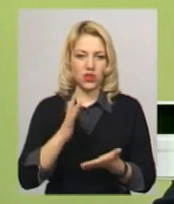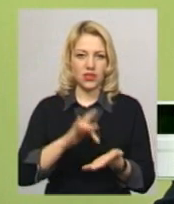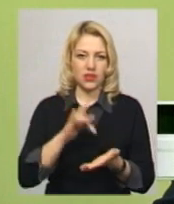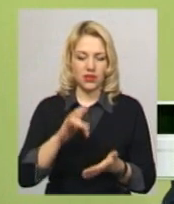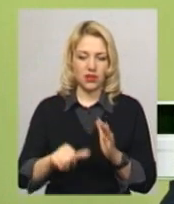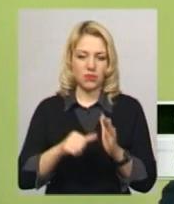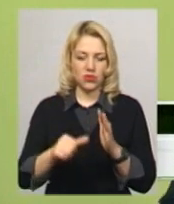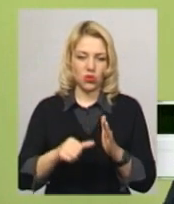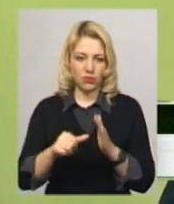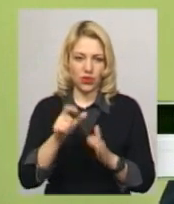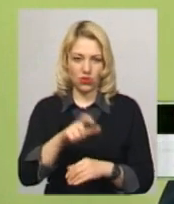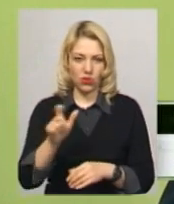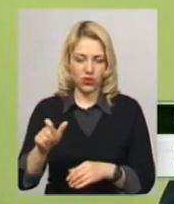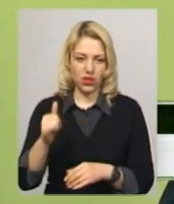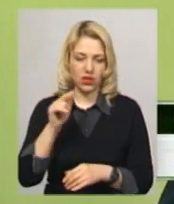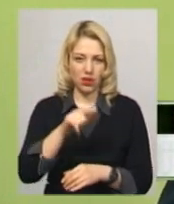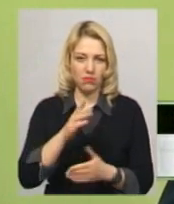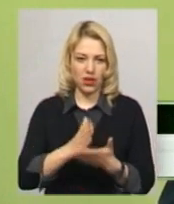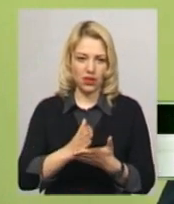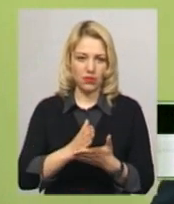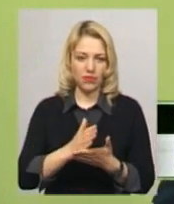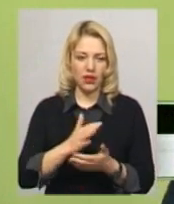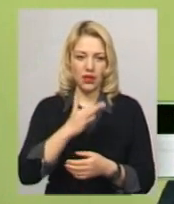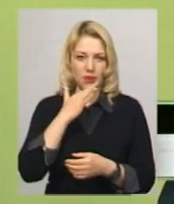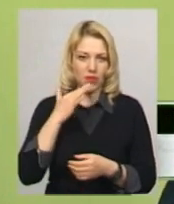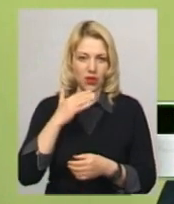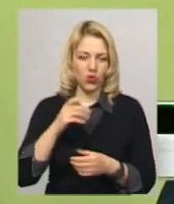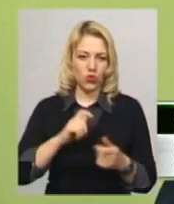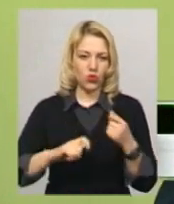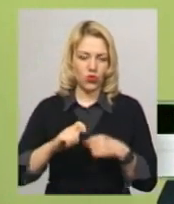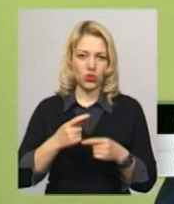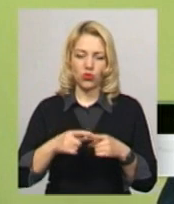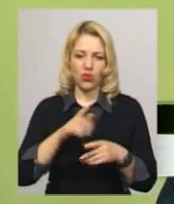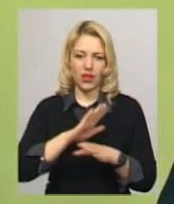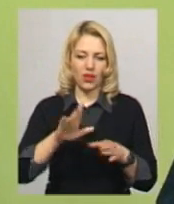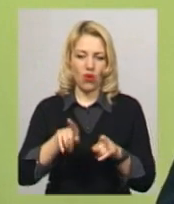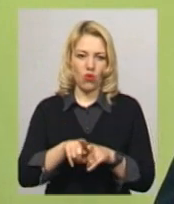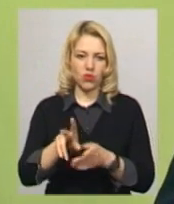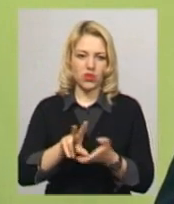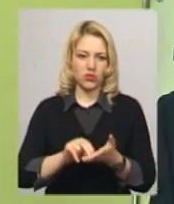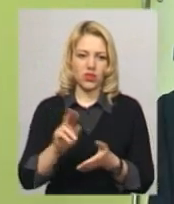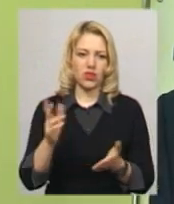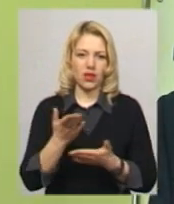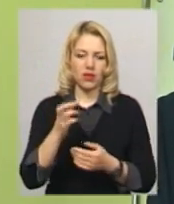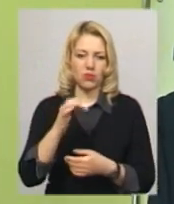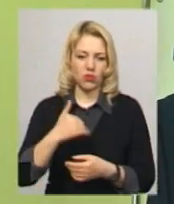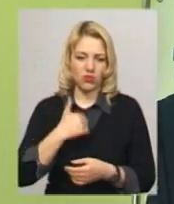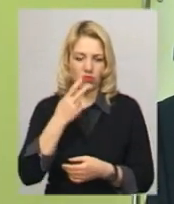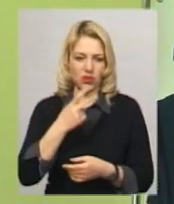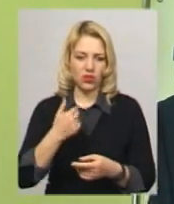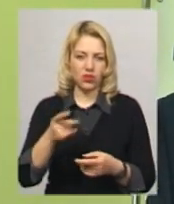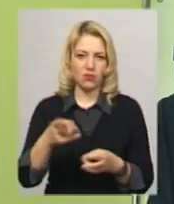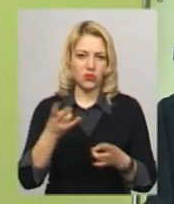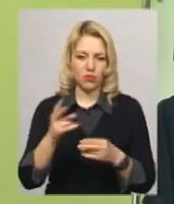бездомних, безпритульних, і ми там маємо банк одягу. Але він не такого зразка, який би я хотів бачити. Там потрібно зробити